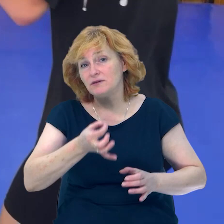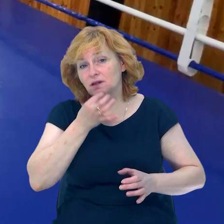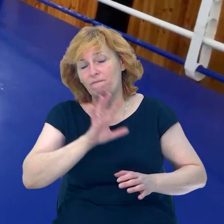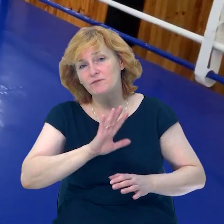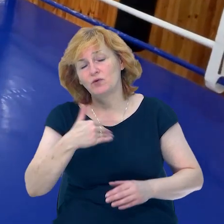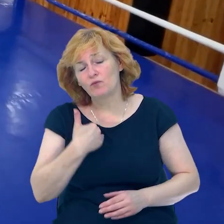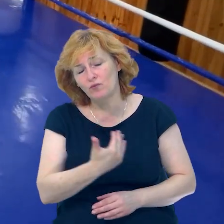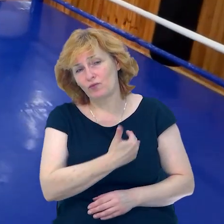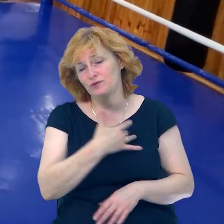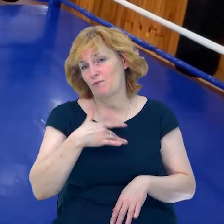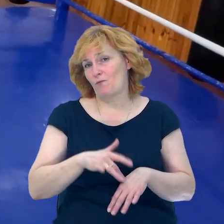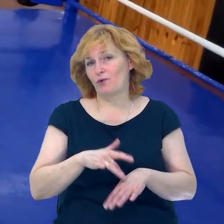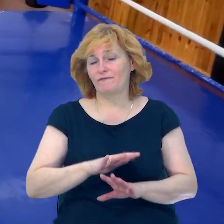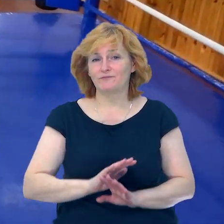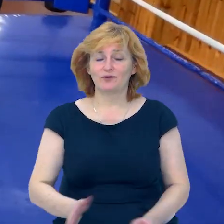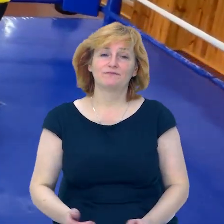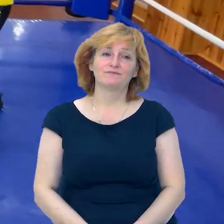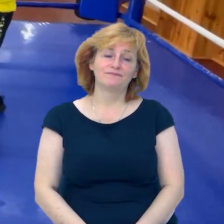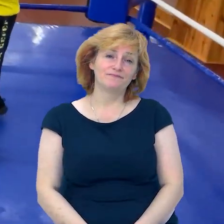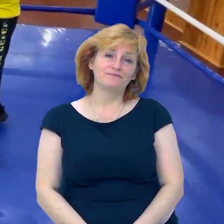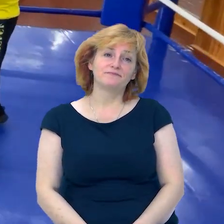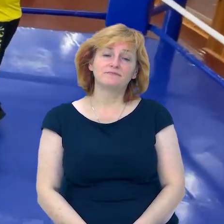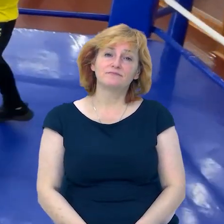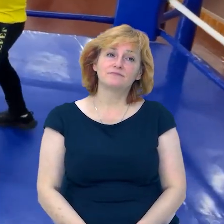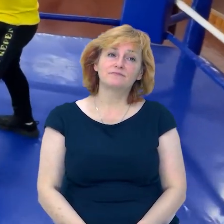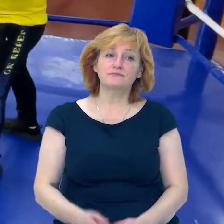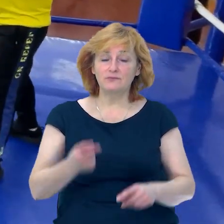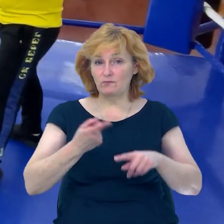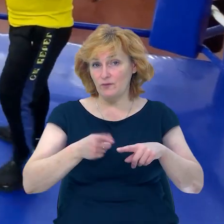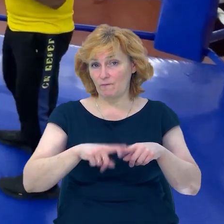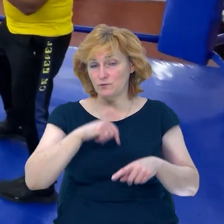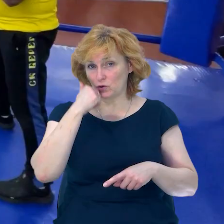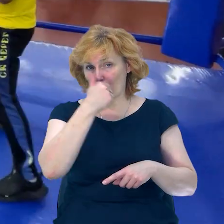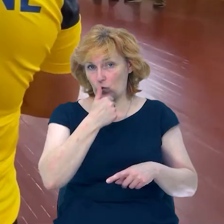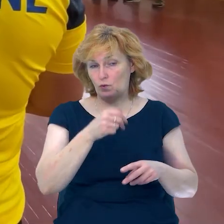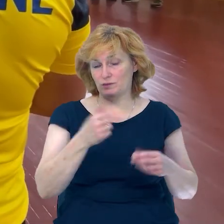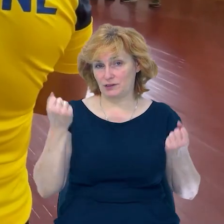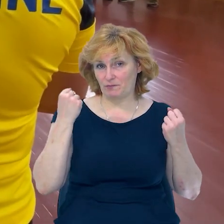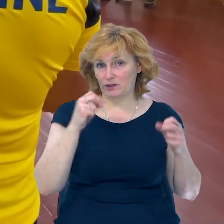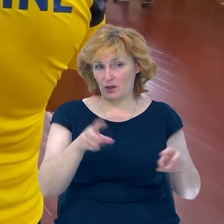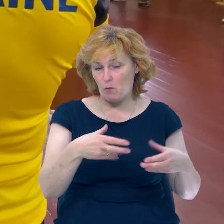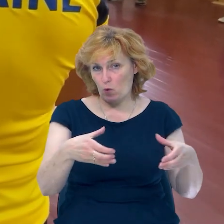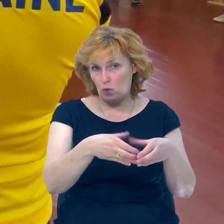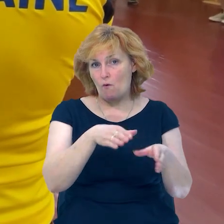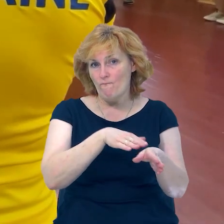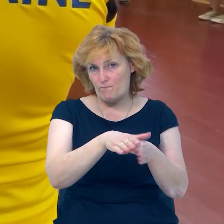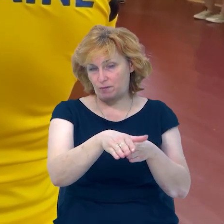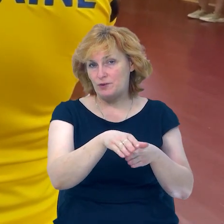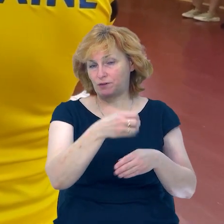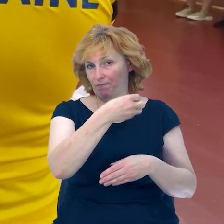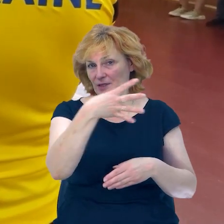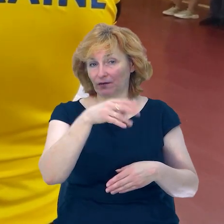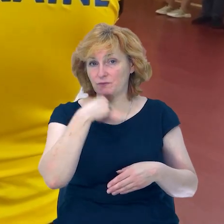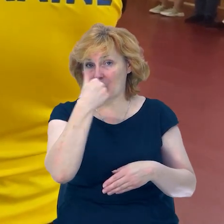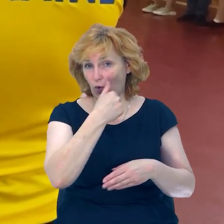цьому році спортивному клубу «Берег» виповниться 15 років. За